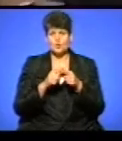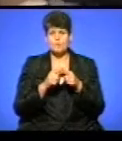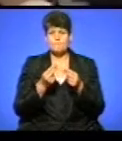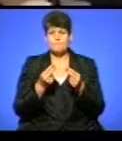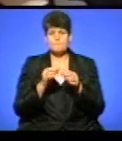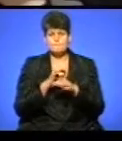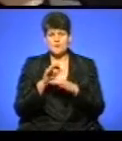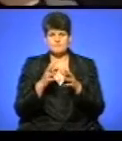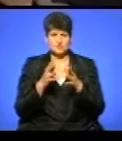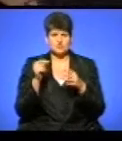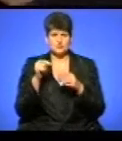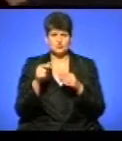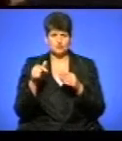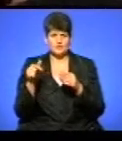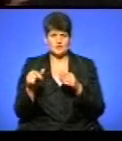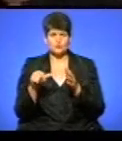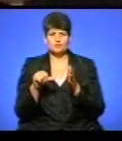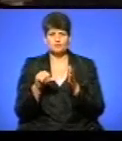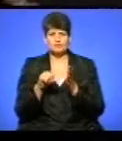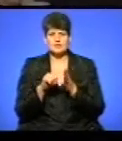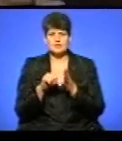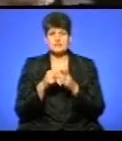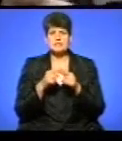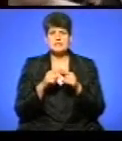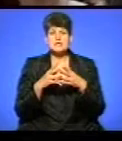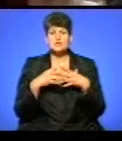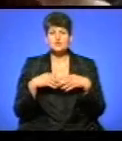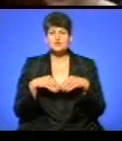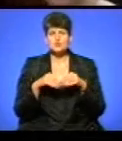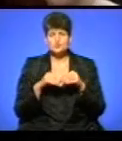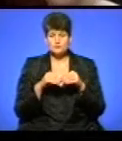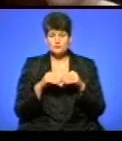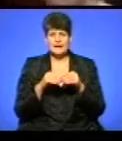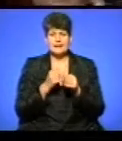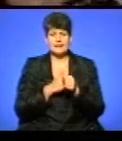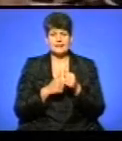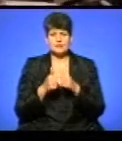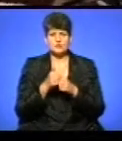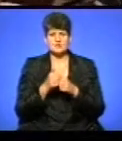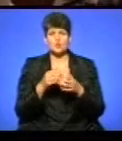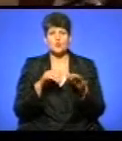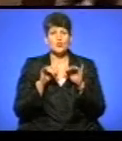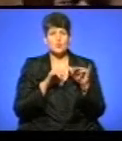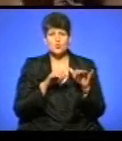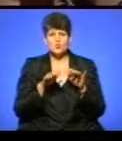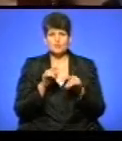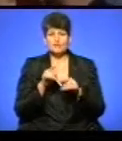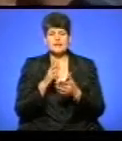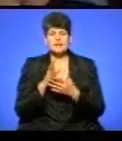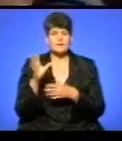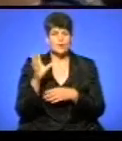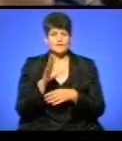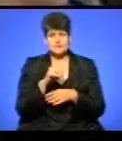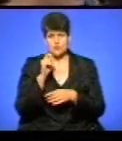Левову частку цієї суми реалізовували учасники лідерського волонтерського руху, а вони є по всій